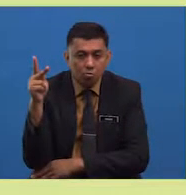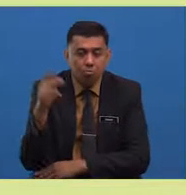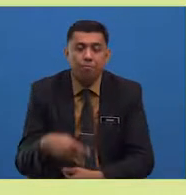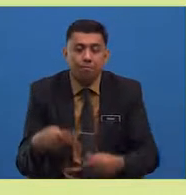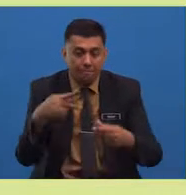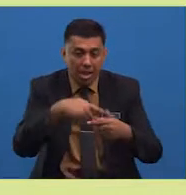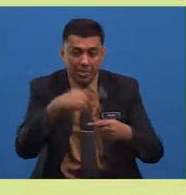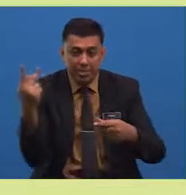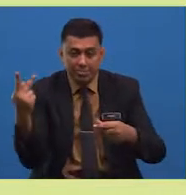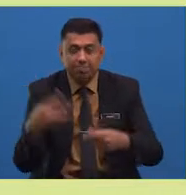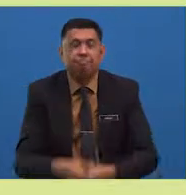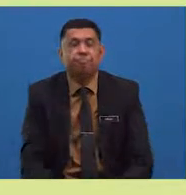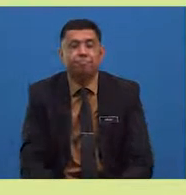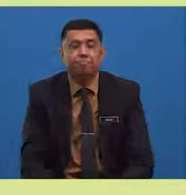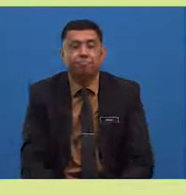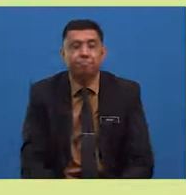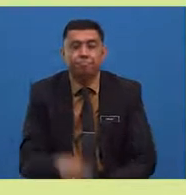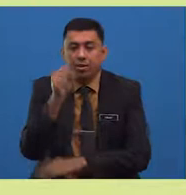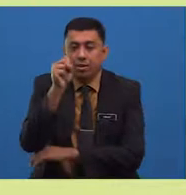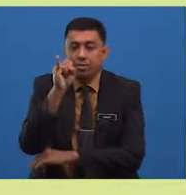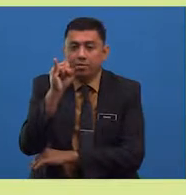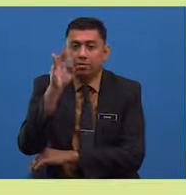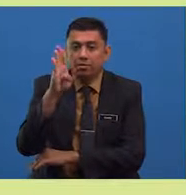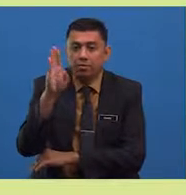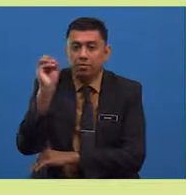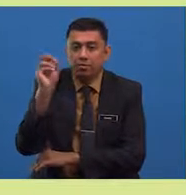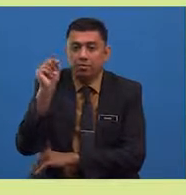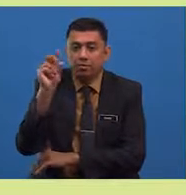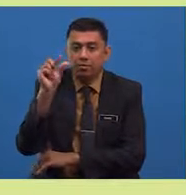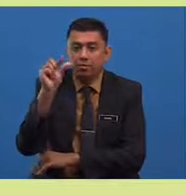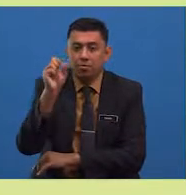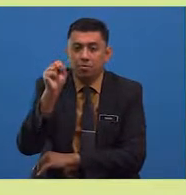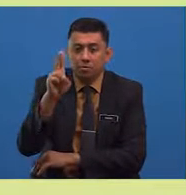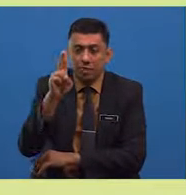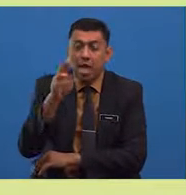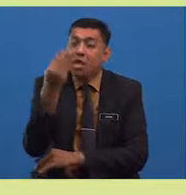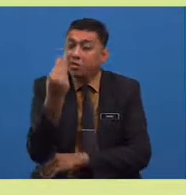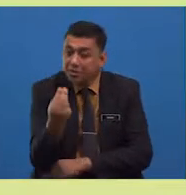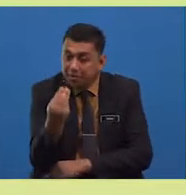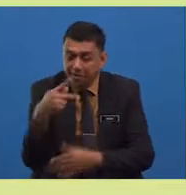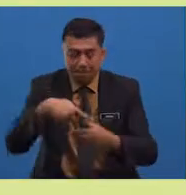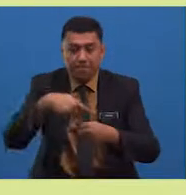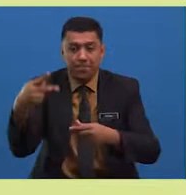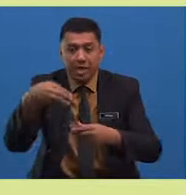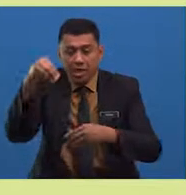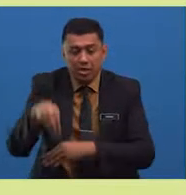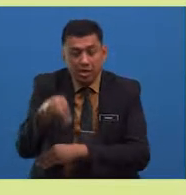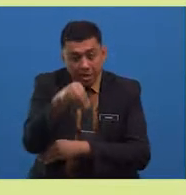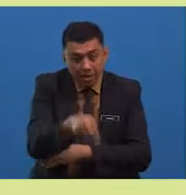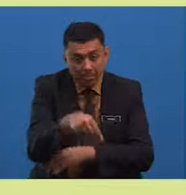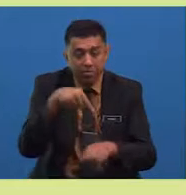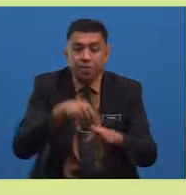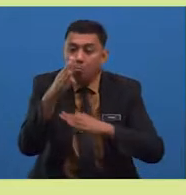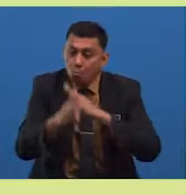padi. Si bongsu meminta sedikit padi untuk ditanam di bumi.